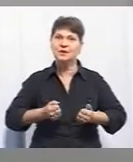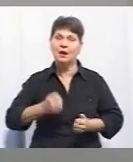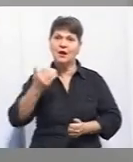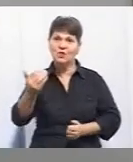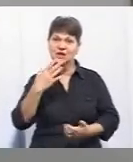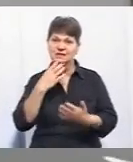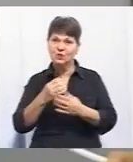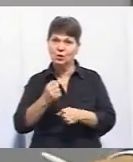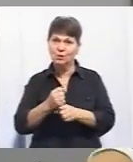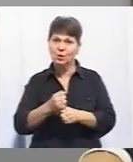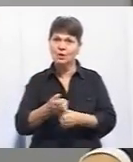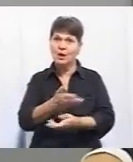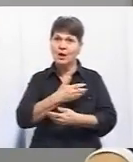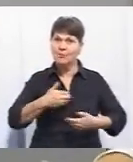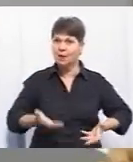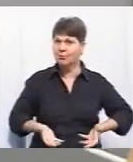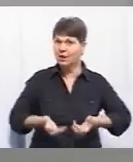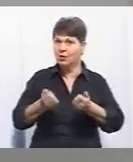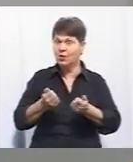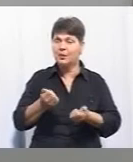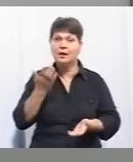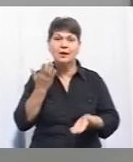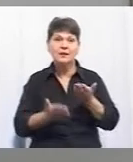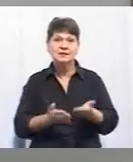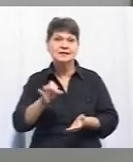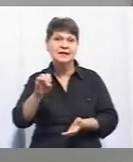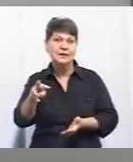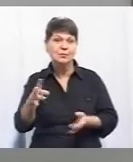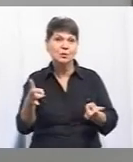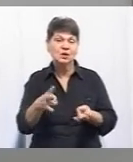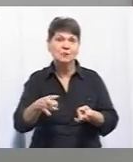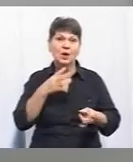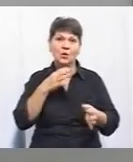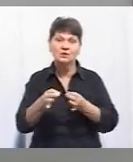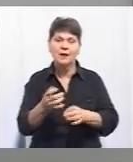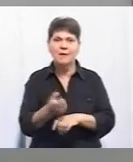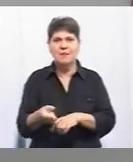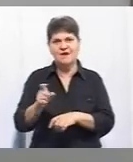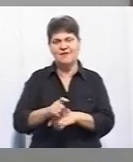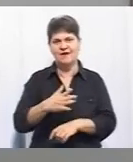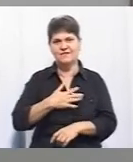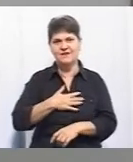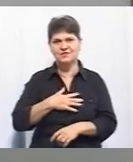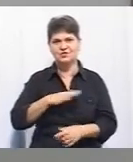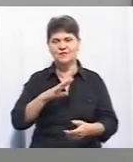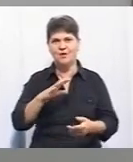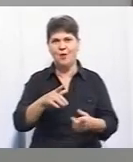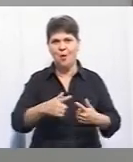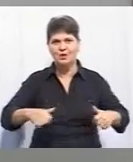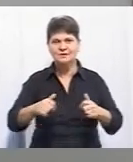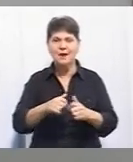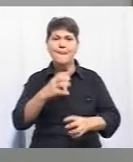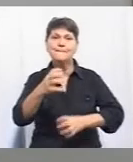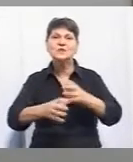роботу, ми підхоплюємо, якщо їм потрібна якась консультація. Також перевага нашої організації в тому, що ми вивчаємо міжнародний